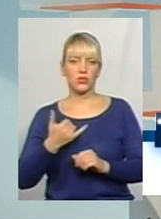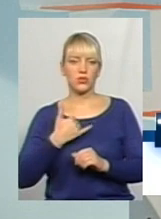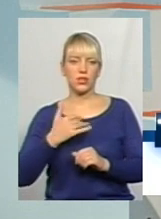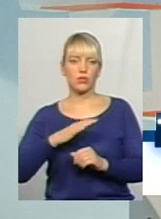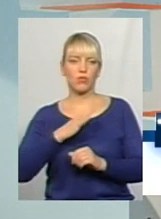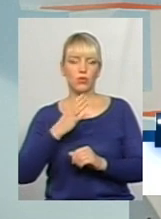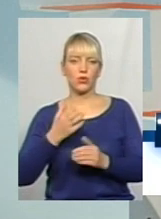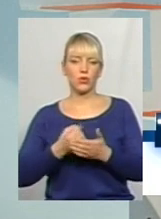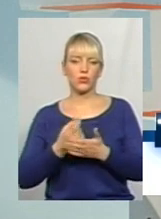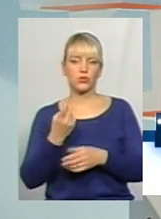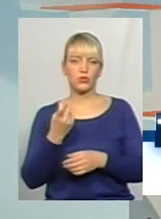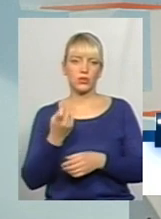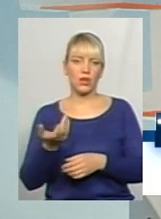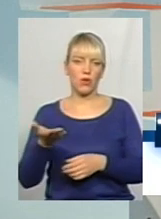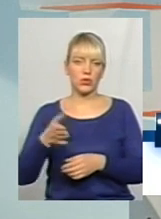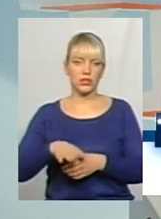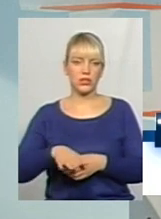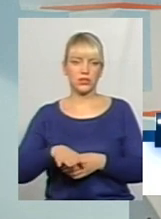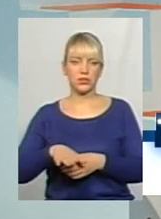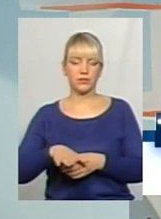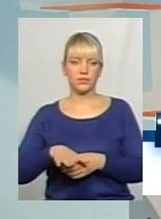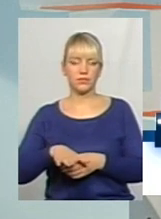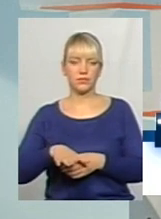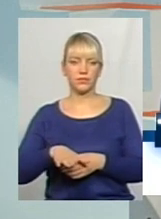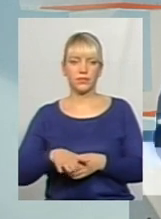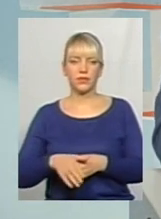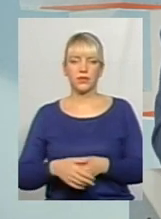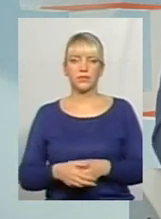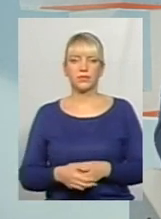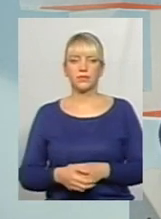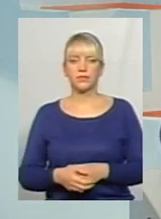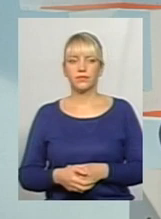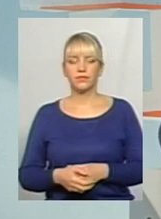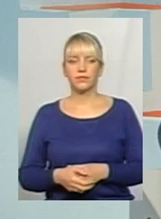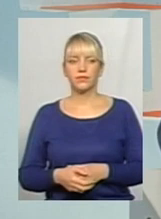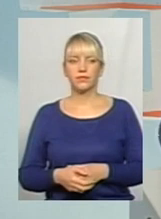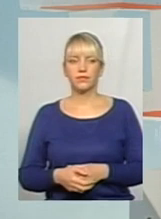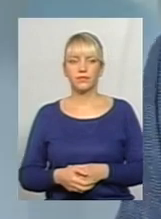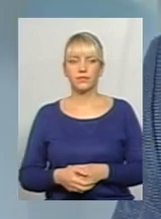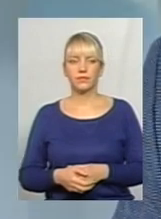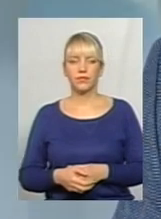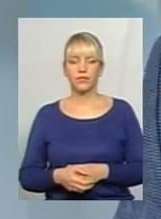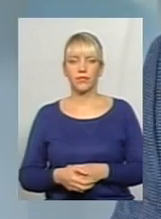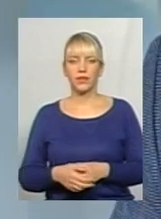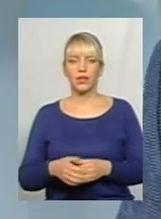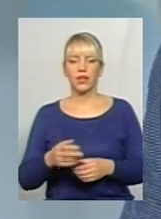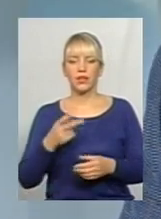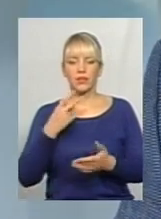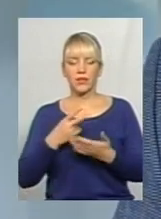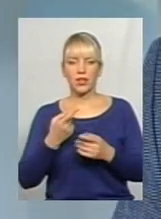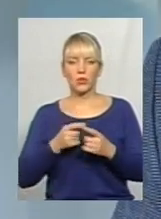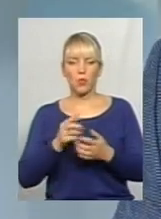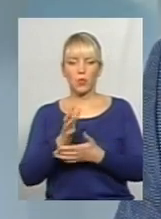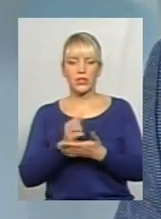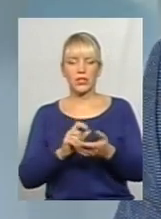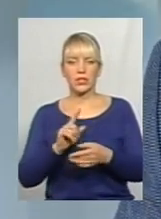100 одиниць. 96, і там, можливо, підкоригування, то до 100 одиниць. Виходячи з того потенціалу, який на